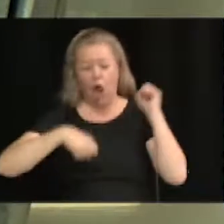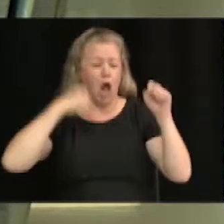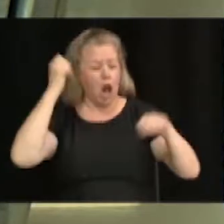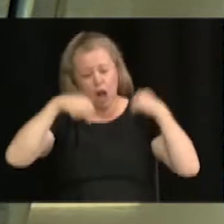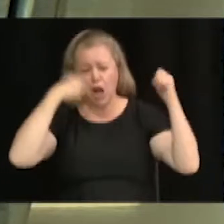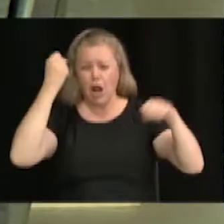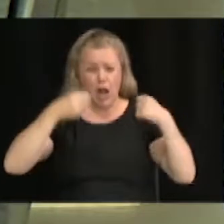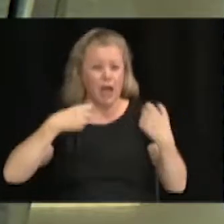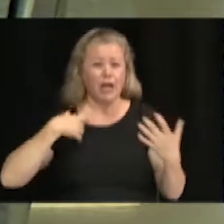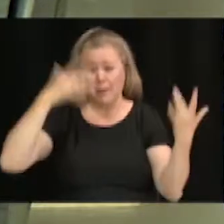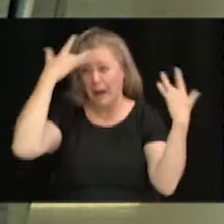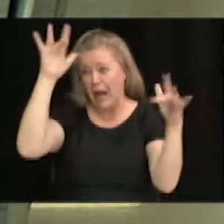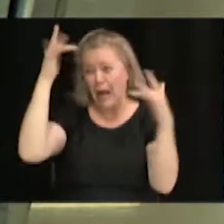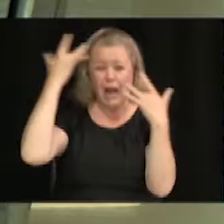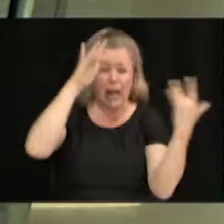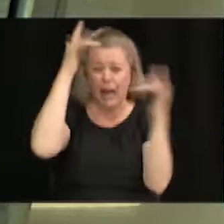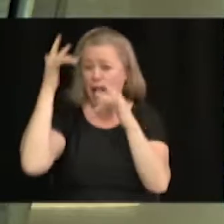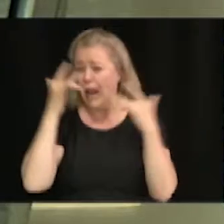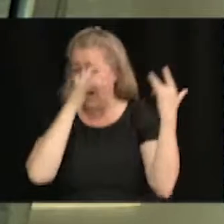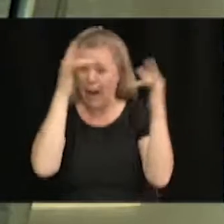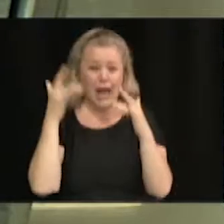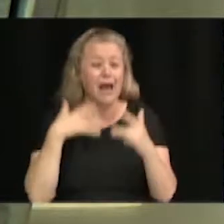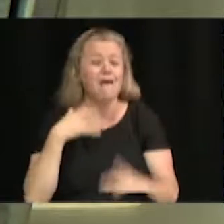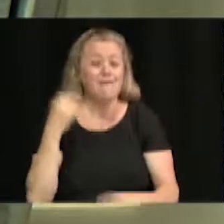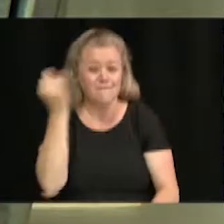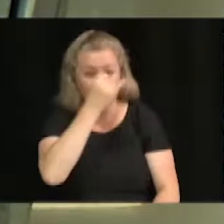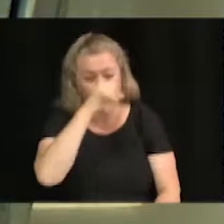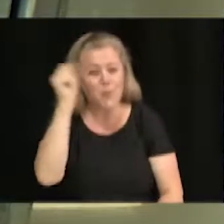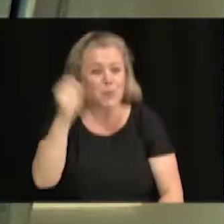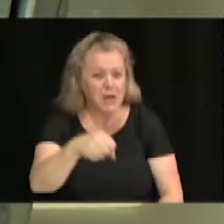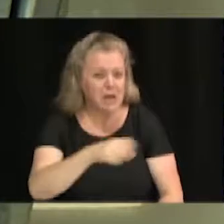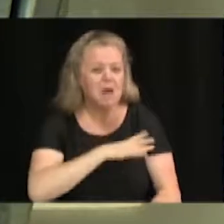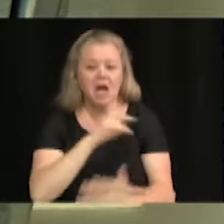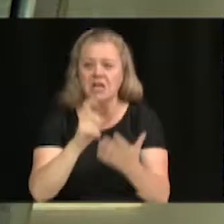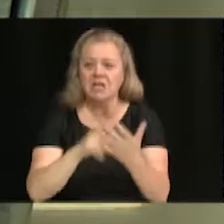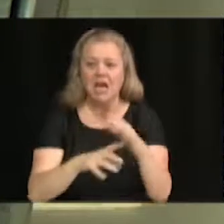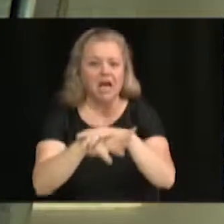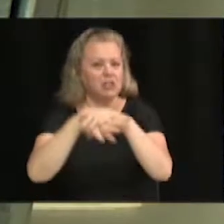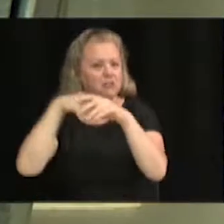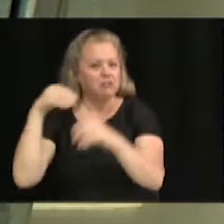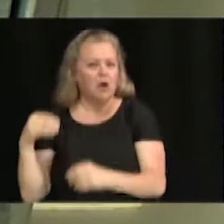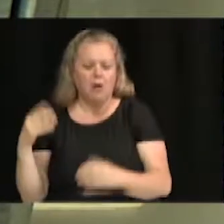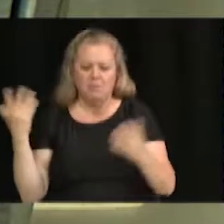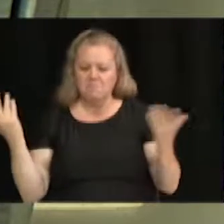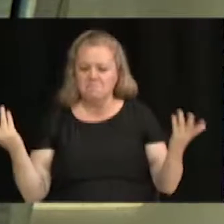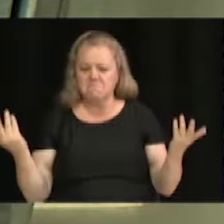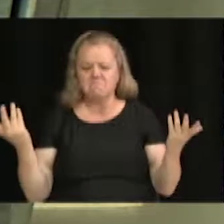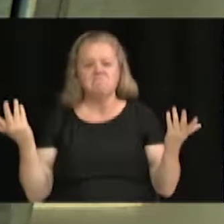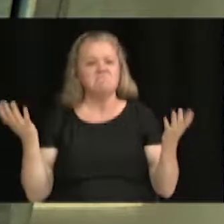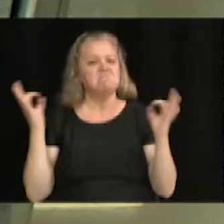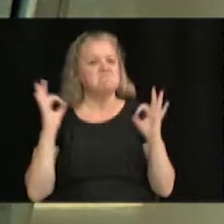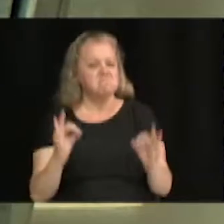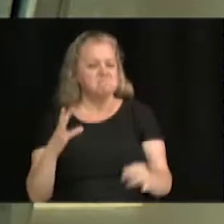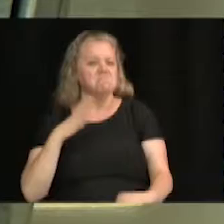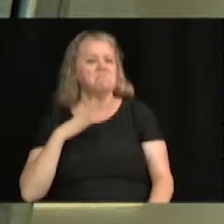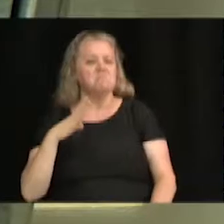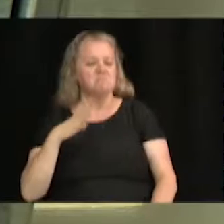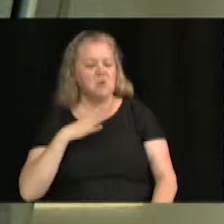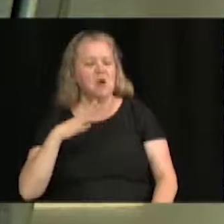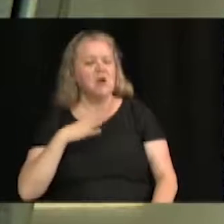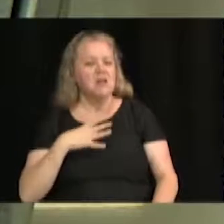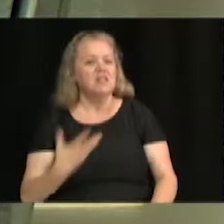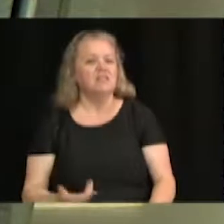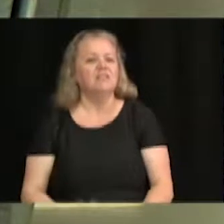bouge pas mal, ces gens-là. Une fois à l'extérieur, au moins, il y a un minimum de civisme.